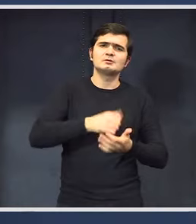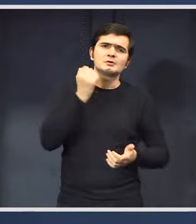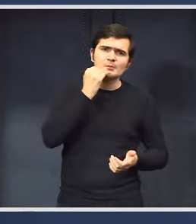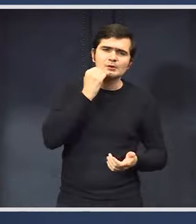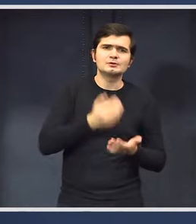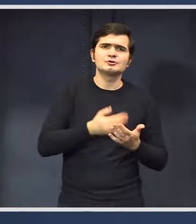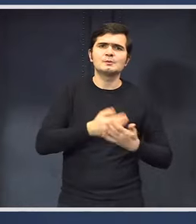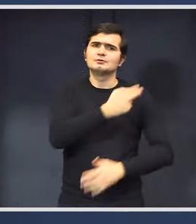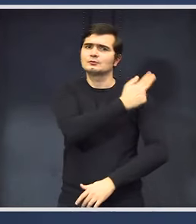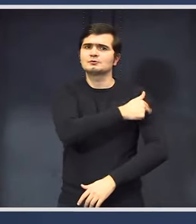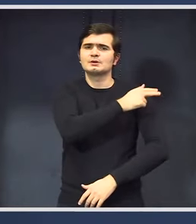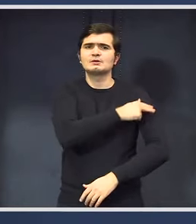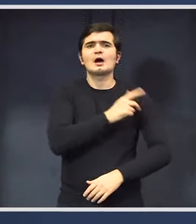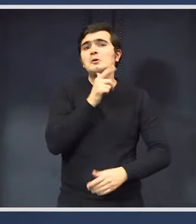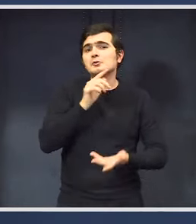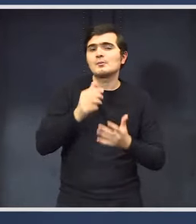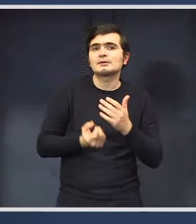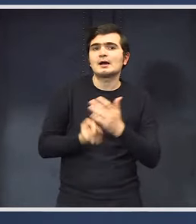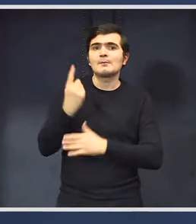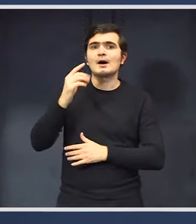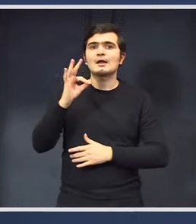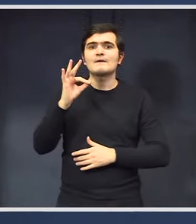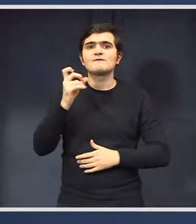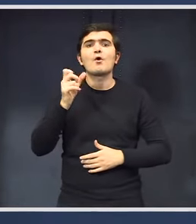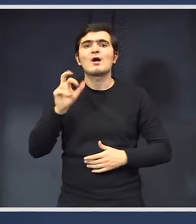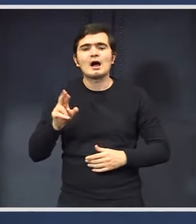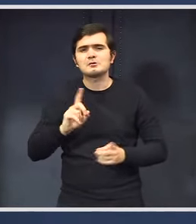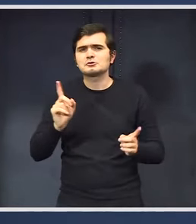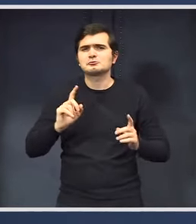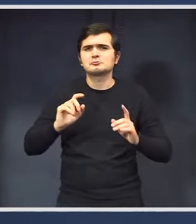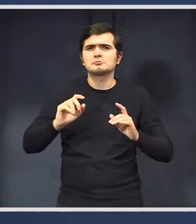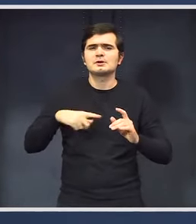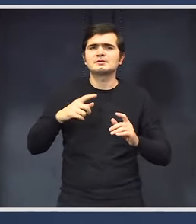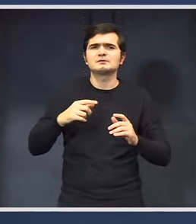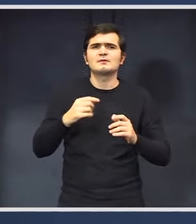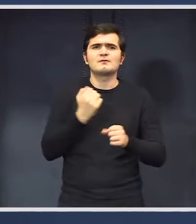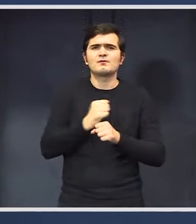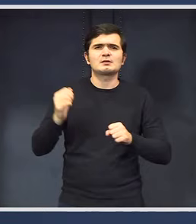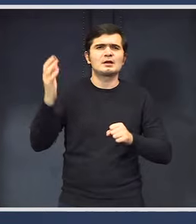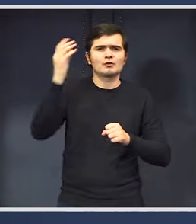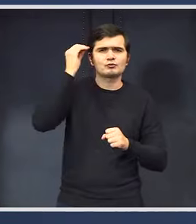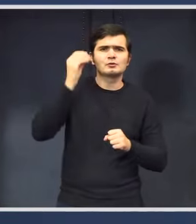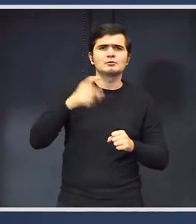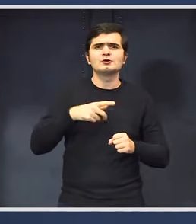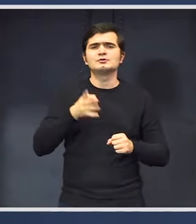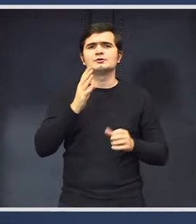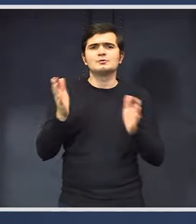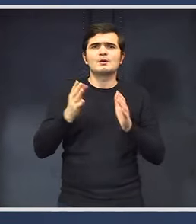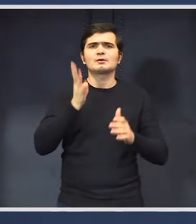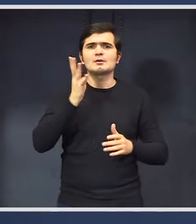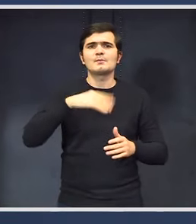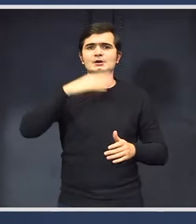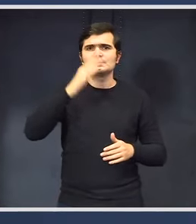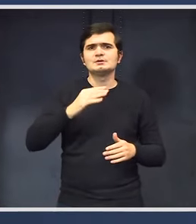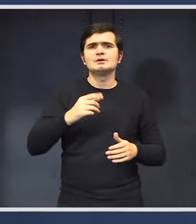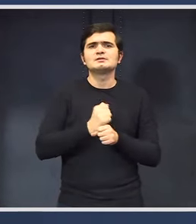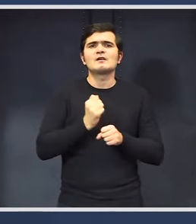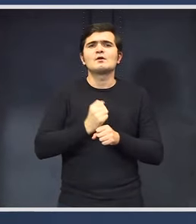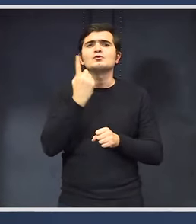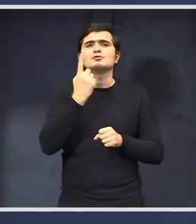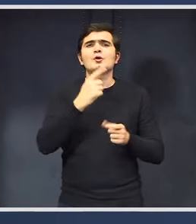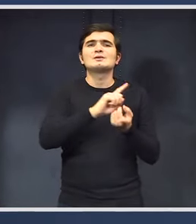unde puteau să apară focarea, deci nu va modifica foarte mult și de aceea permite și această perioadă de 14 zile să există acolo. Este doar o modificare